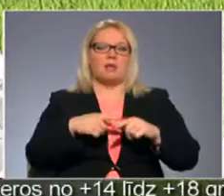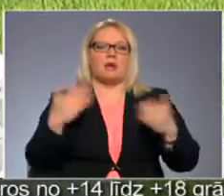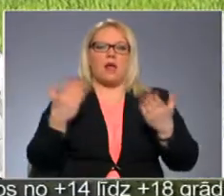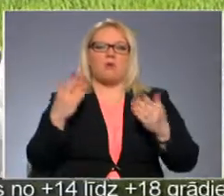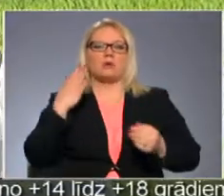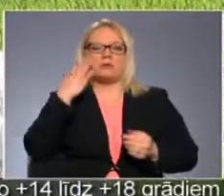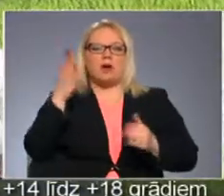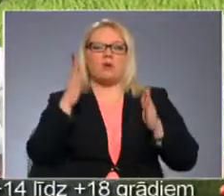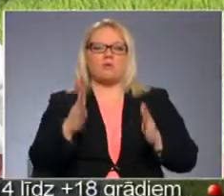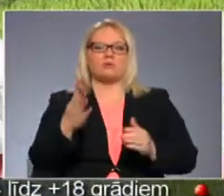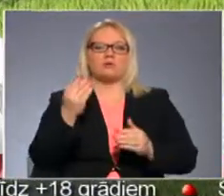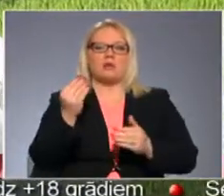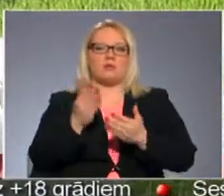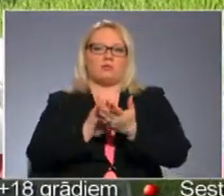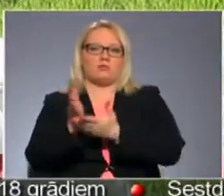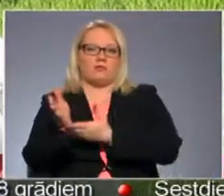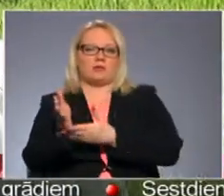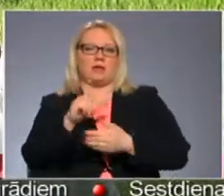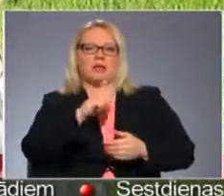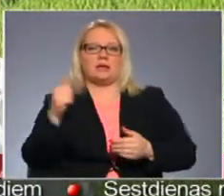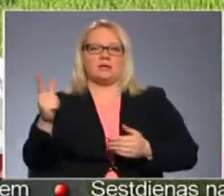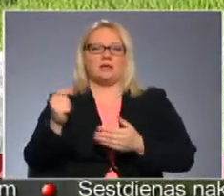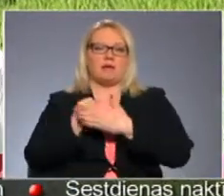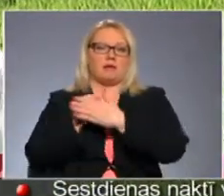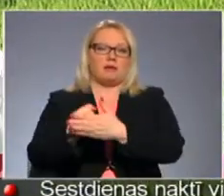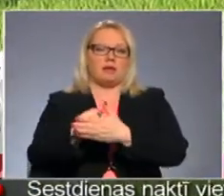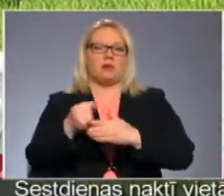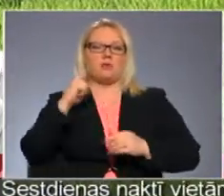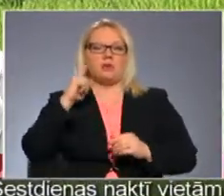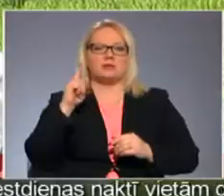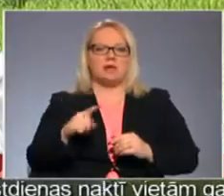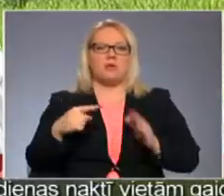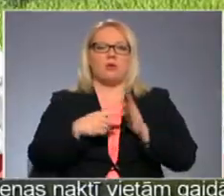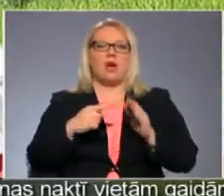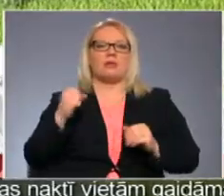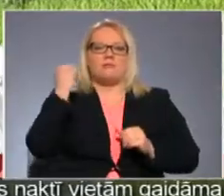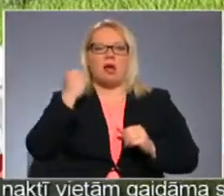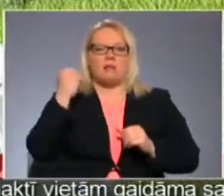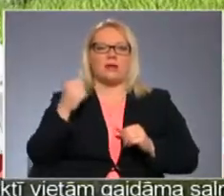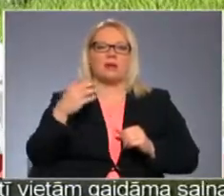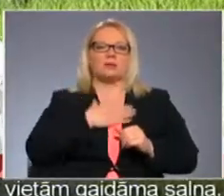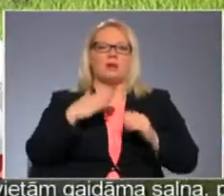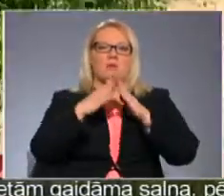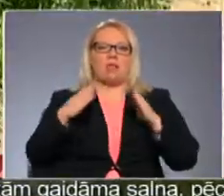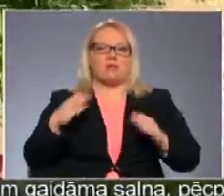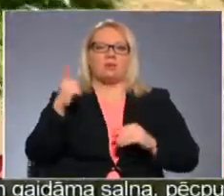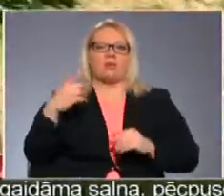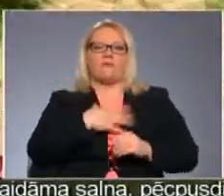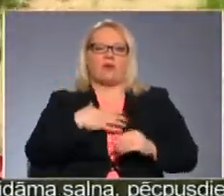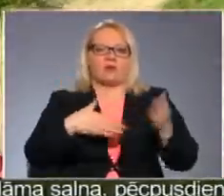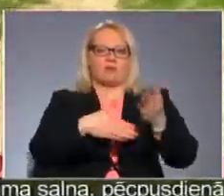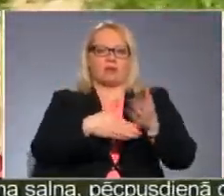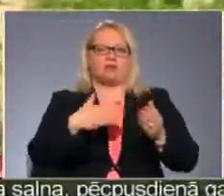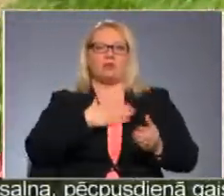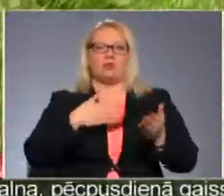ceru, ka būs tā novirzīšana līdzēkļi mazliet tur, jo zinu, kāda ir Valmieras patversme, tur vajag palīdzību. Suņu